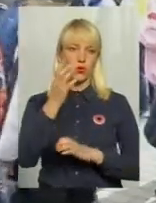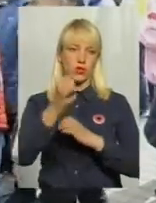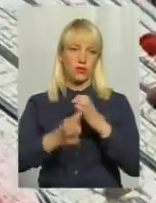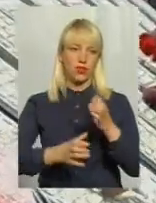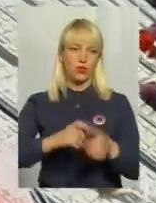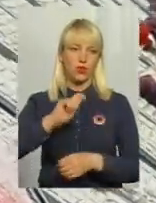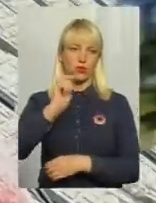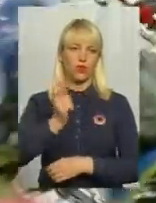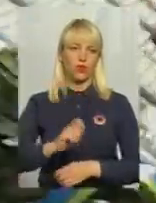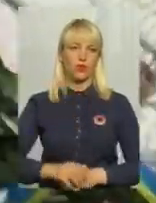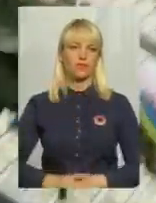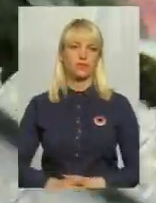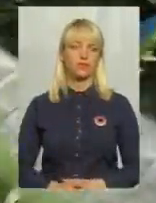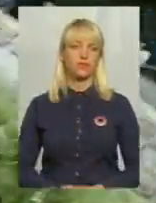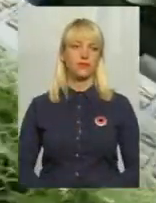війни.